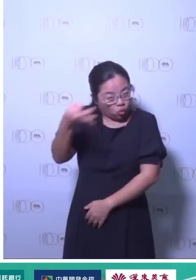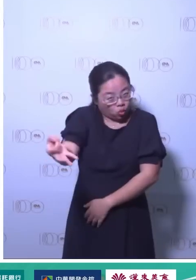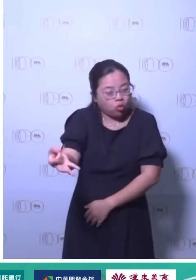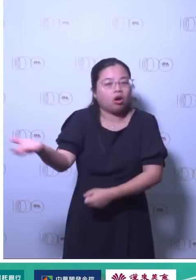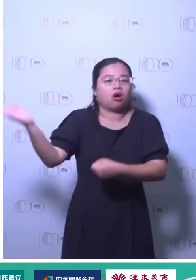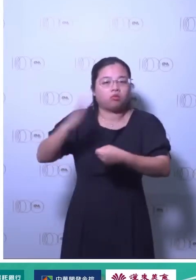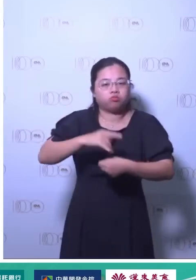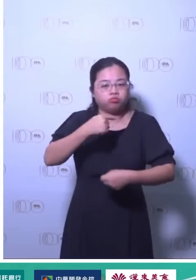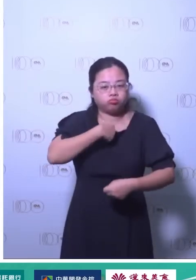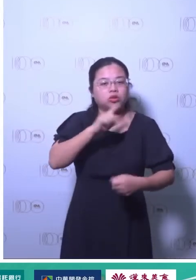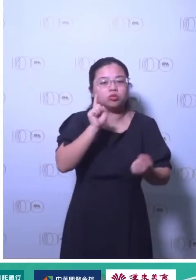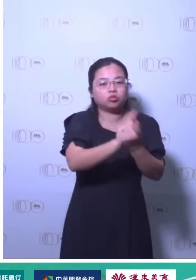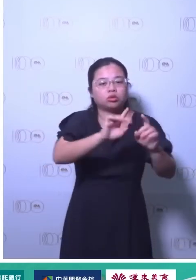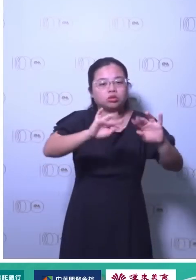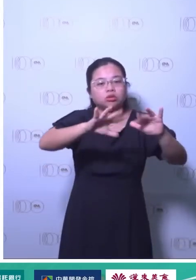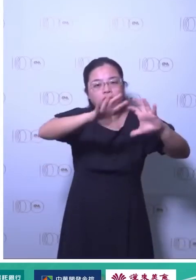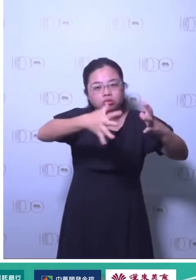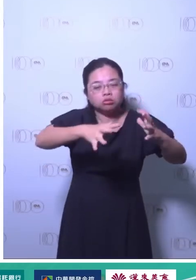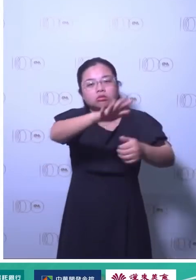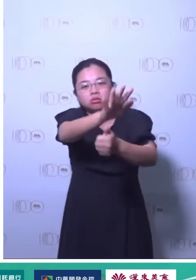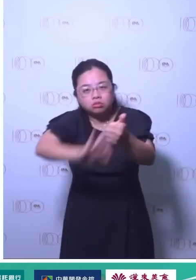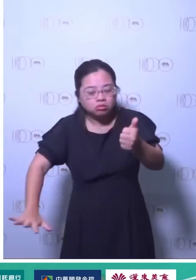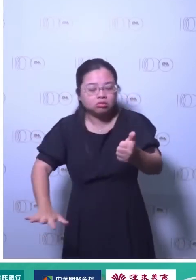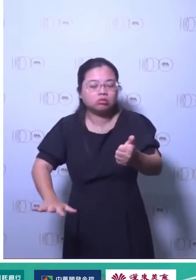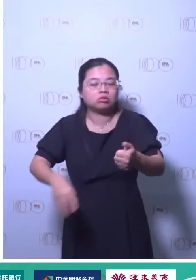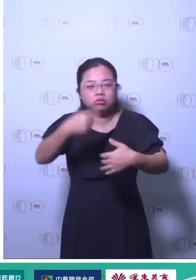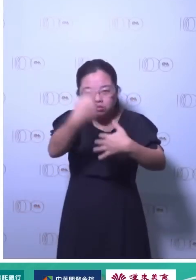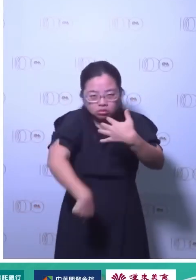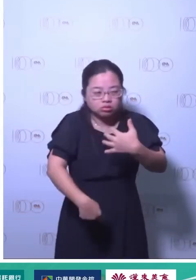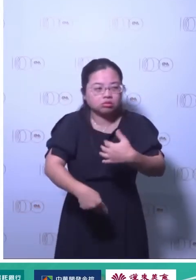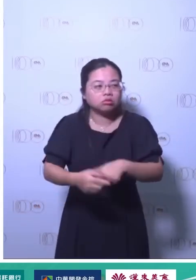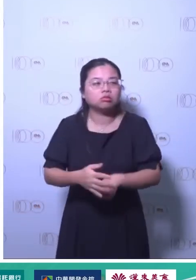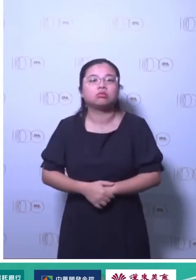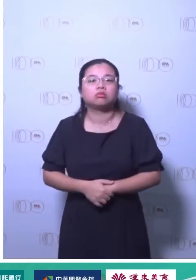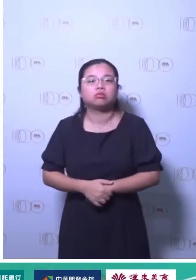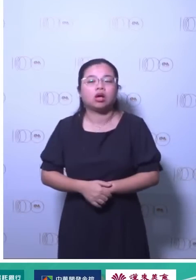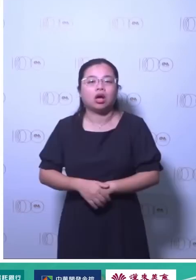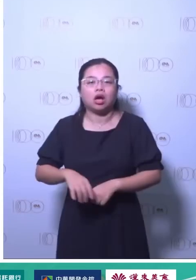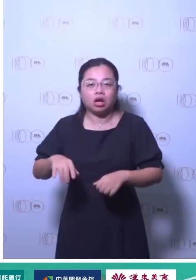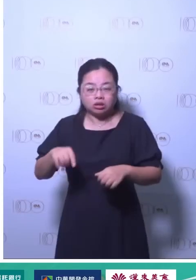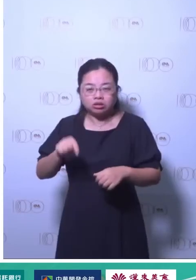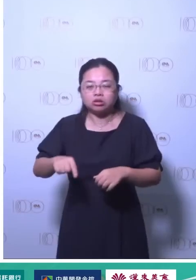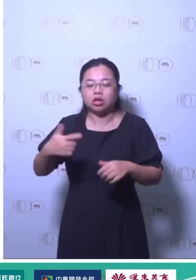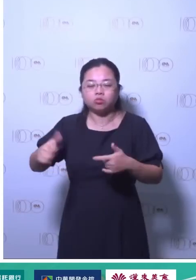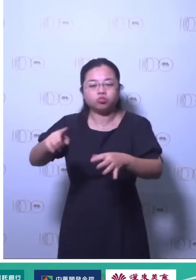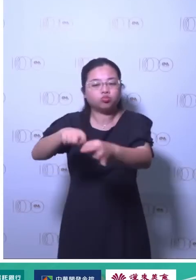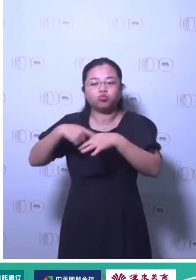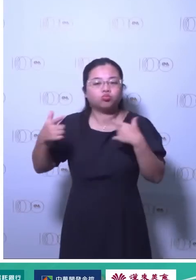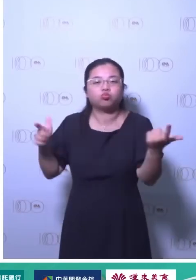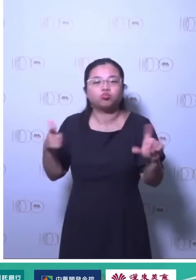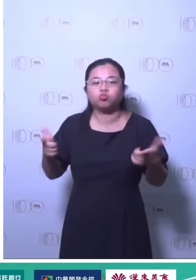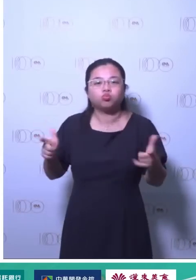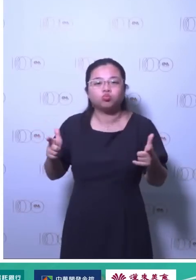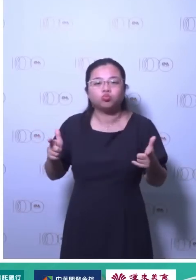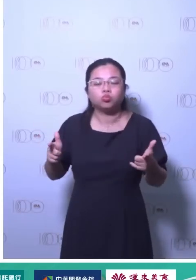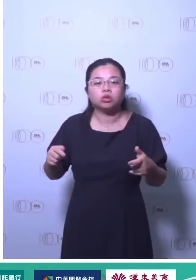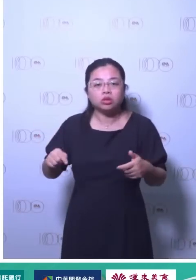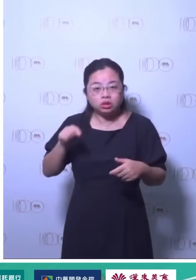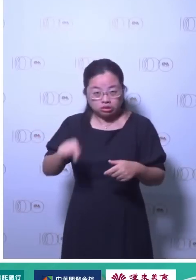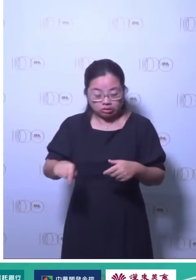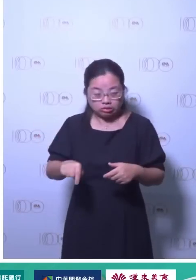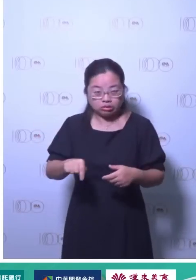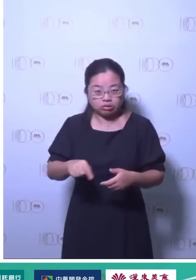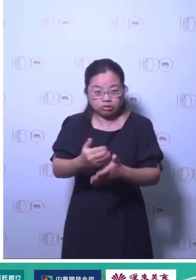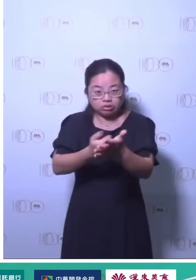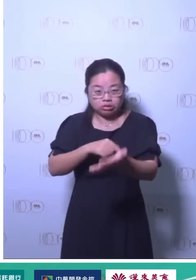你可以付出一些代价不管你是要用投资还是购买别人捡好的东西其实它真正的意涵是我愿意付出代价